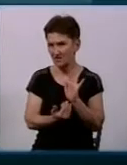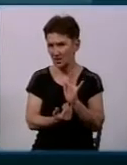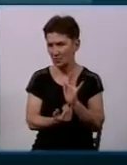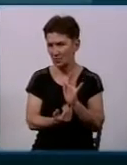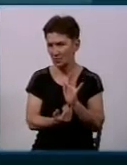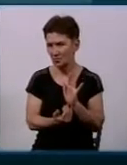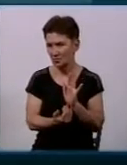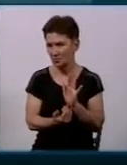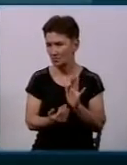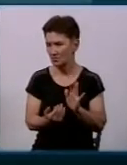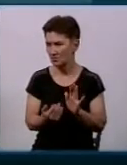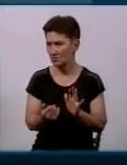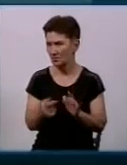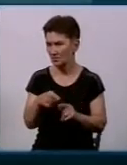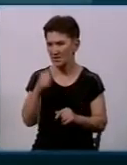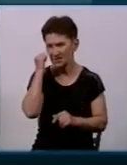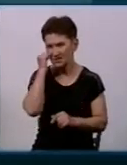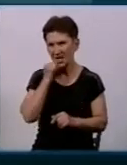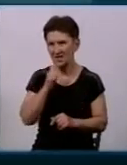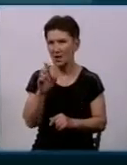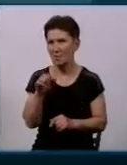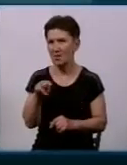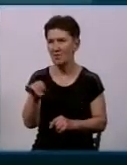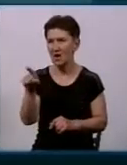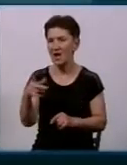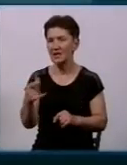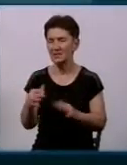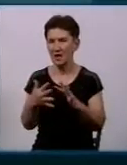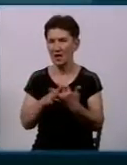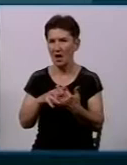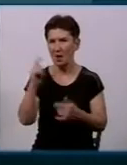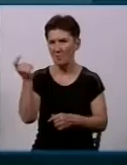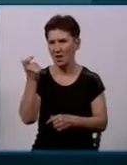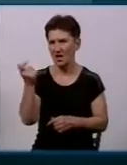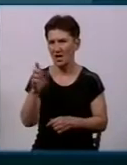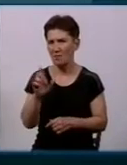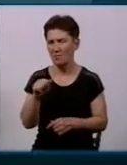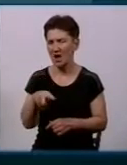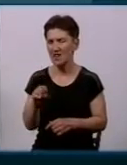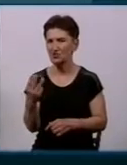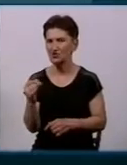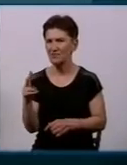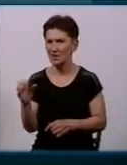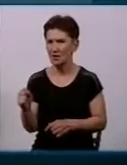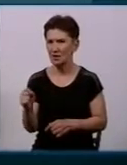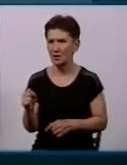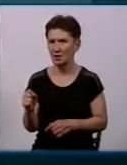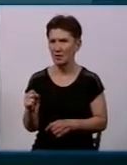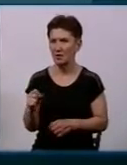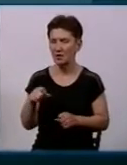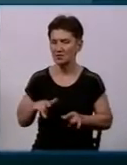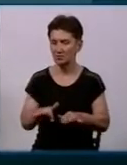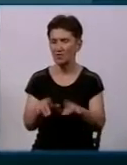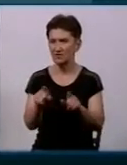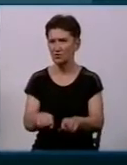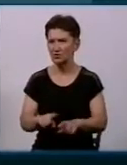селищі Мороз'їзні, Стара Балашівка, тобто там, де приватні серці, де не були непрацюючі пожежні гідранти, ми їх замінили. Справа в тому, що для того,